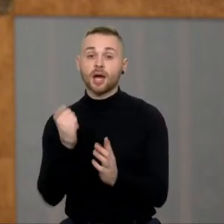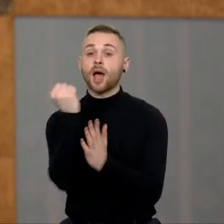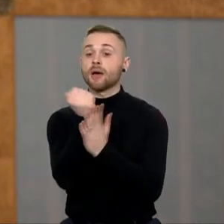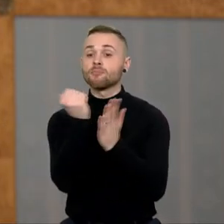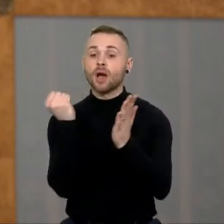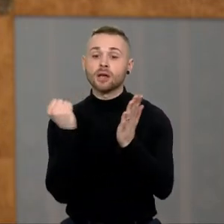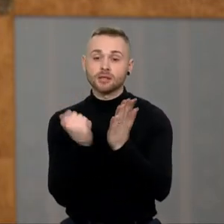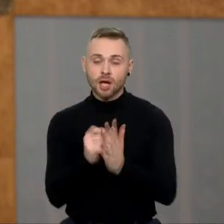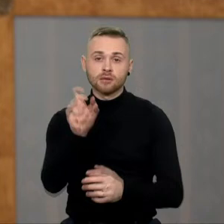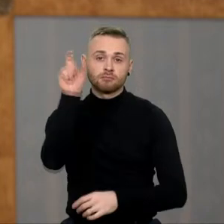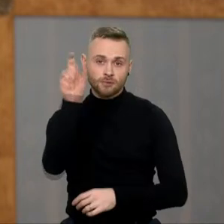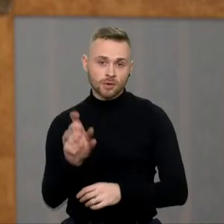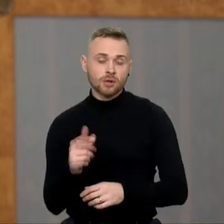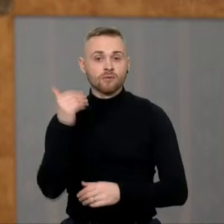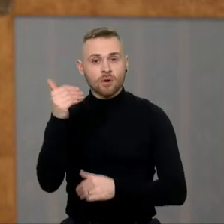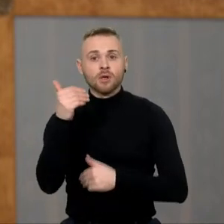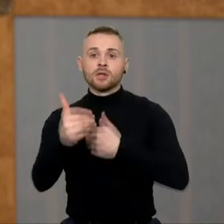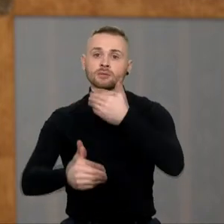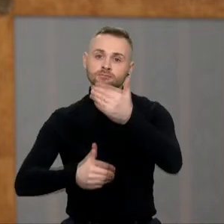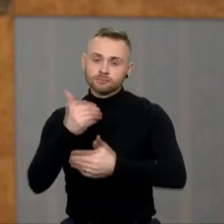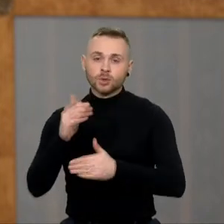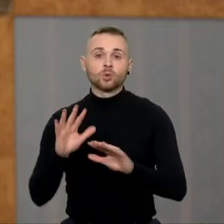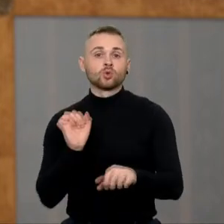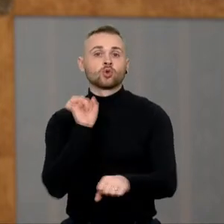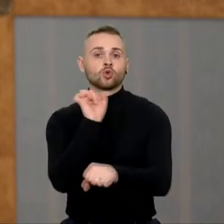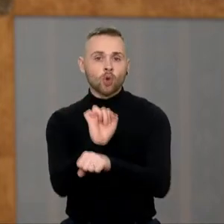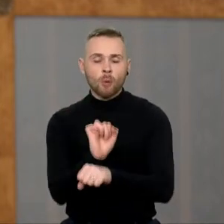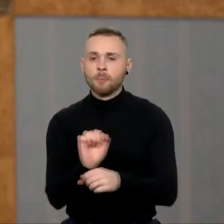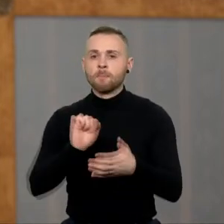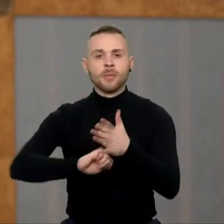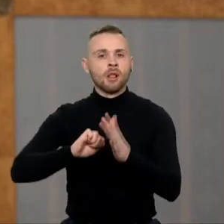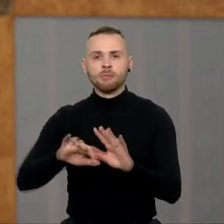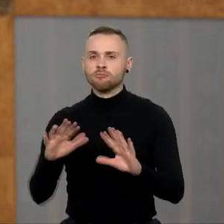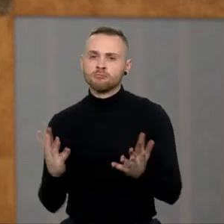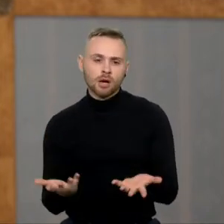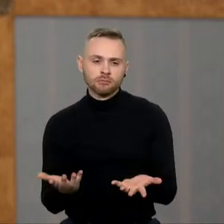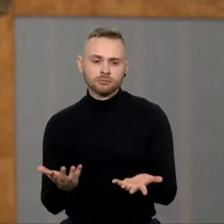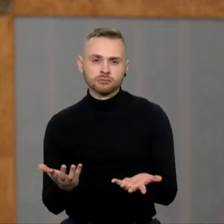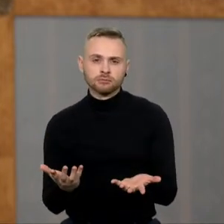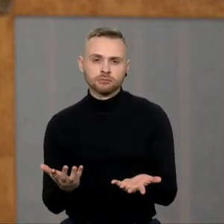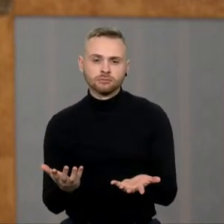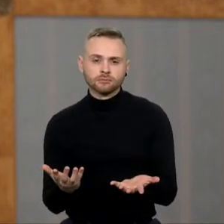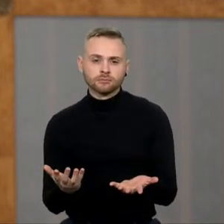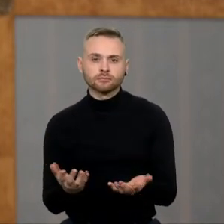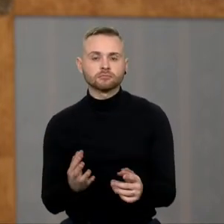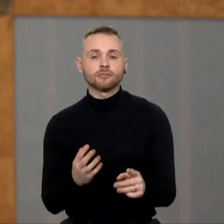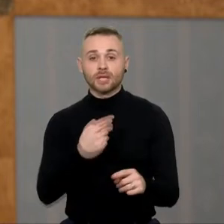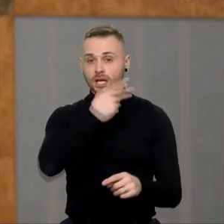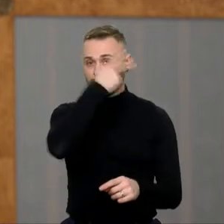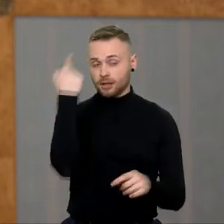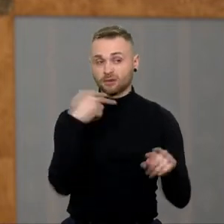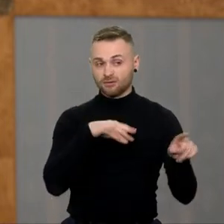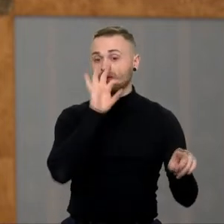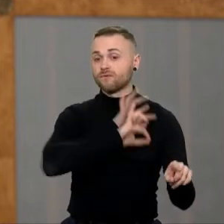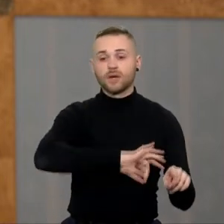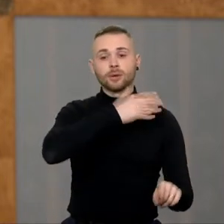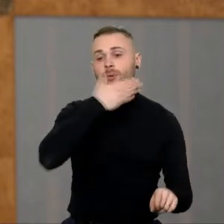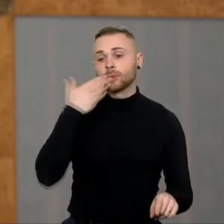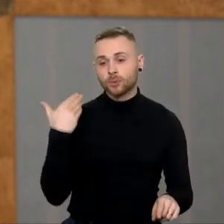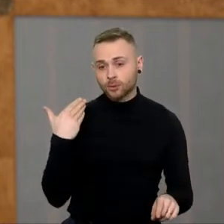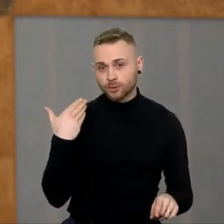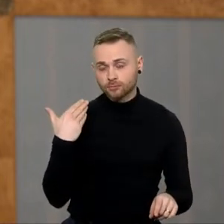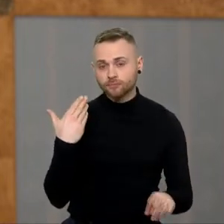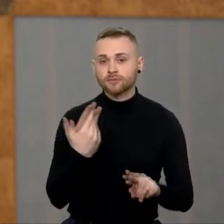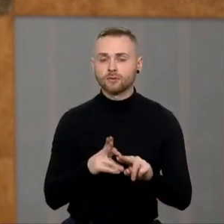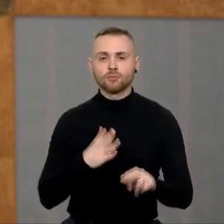skirimo procedūra, jeigu jis stringa dėl vienokio ir kitokio priežasčių, nėra naudinga Lietuvai, todėl mūsų motyvas,